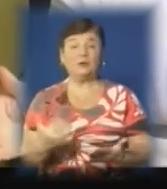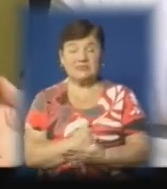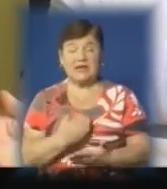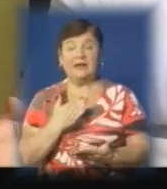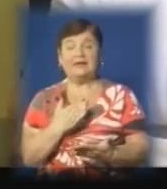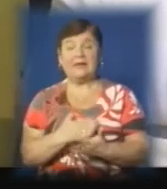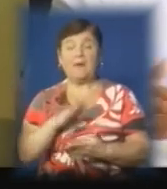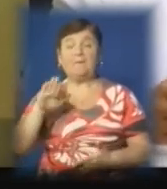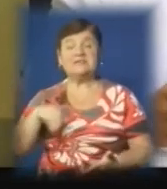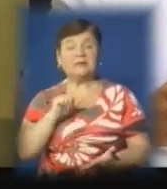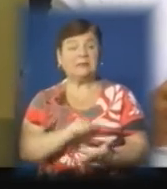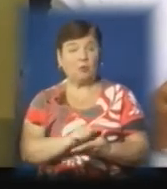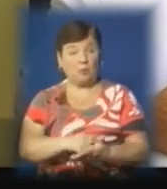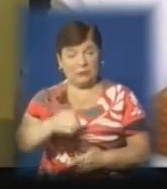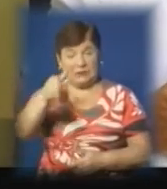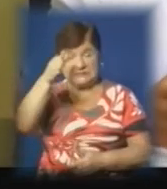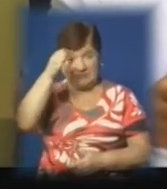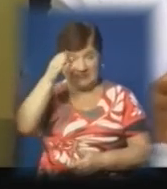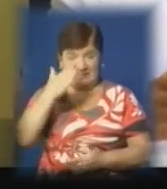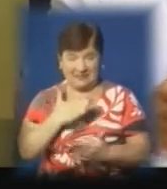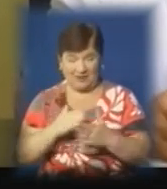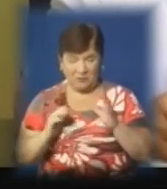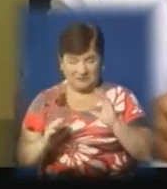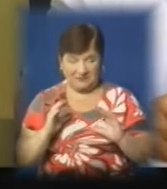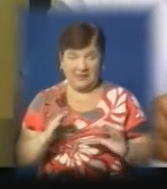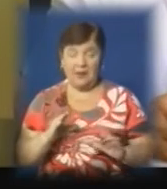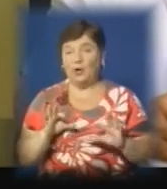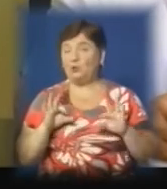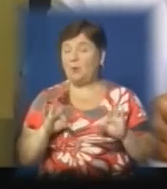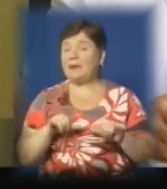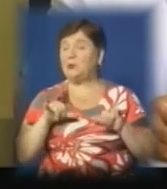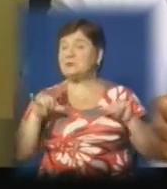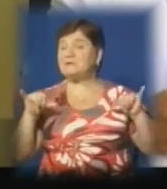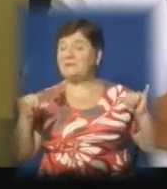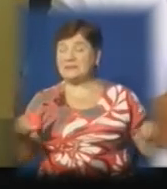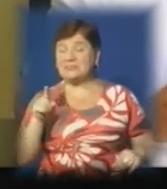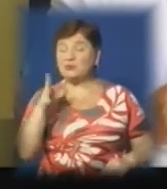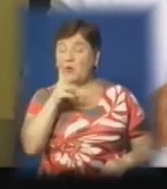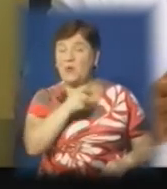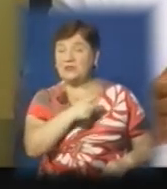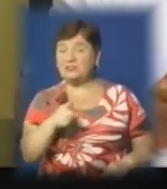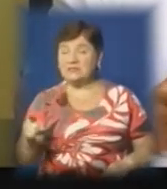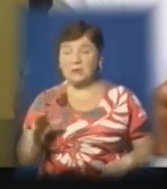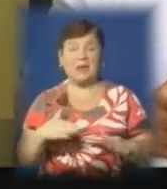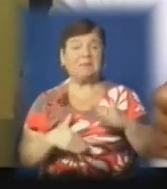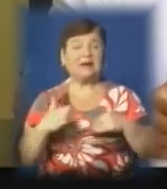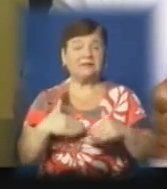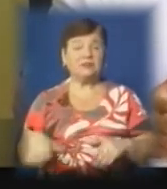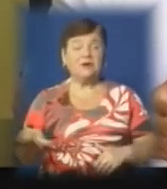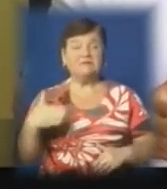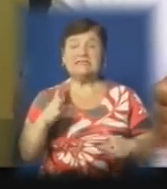факультет після дипломної освіти, він досить добре розвивався з того часу. І практично всі